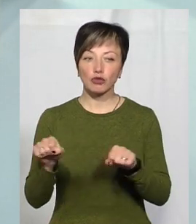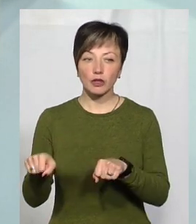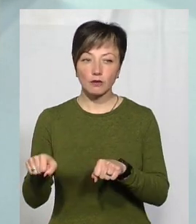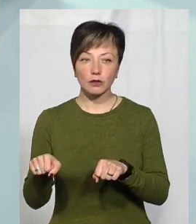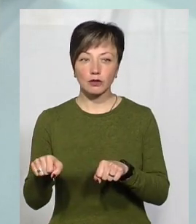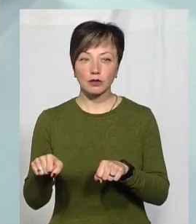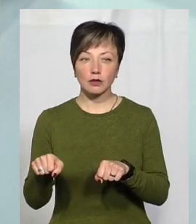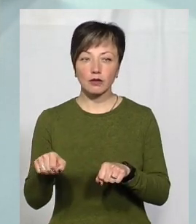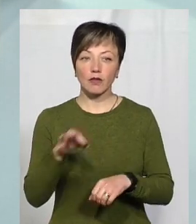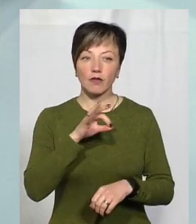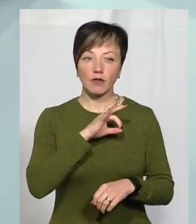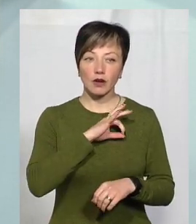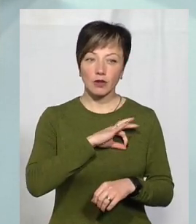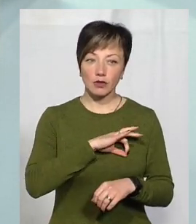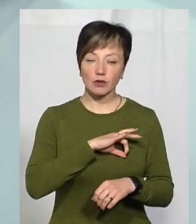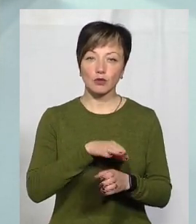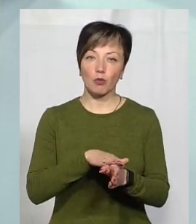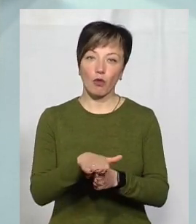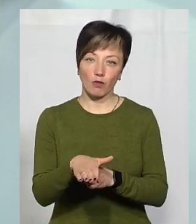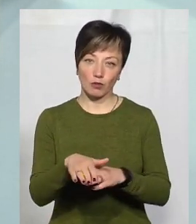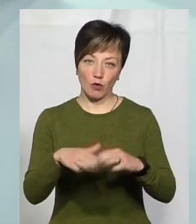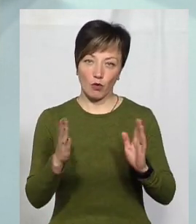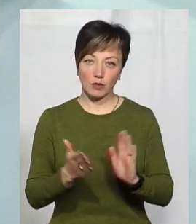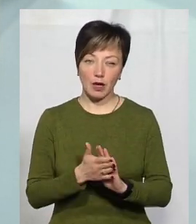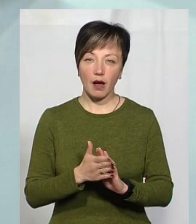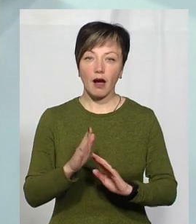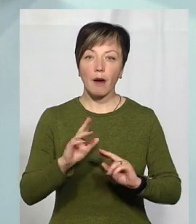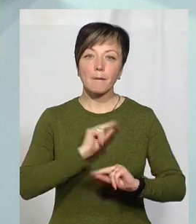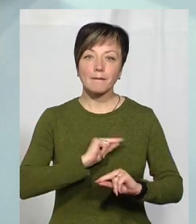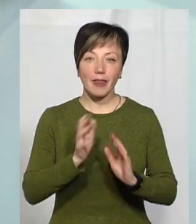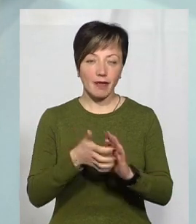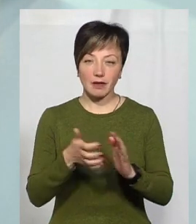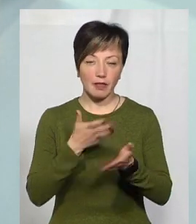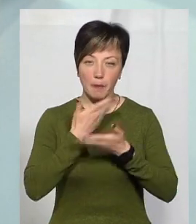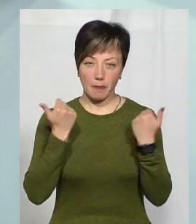використання сповна. Кадрового дефіциту нема.